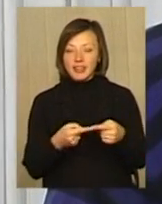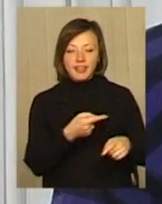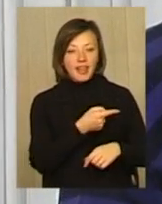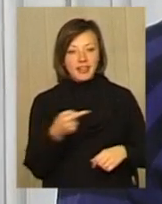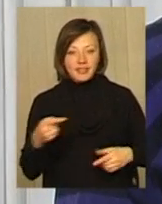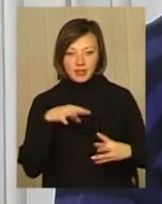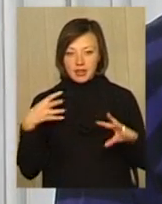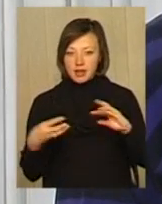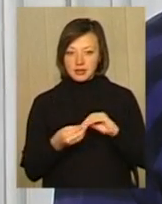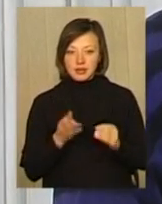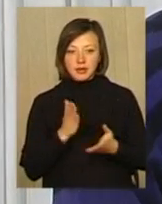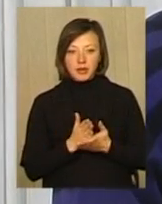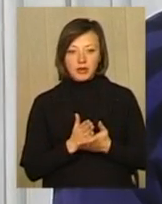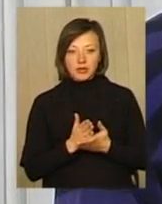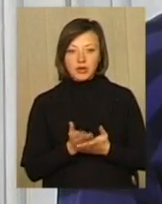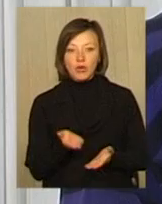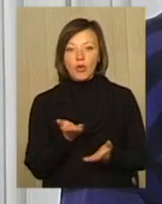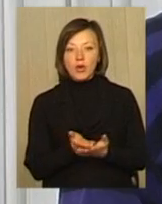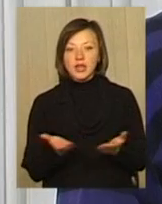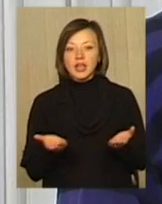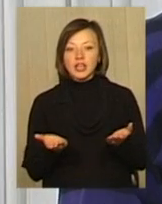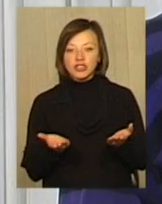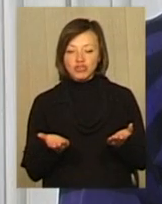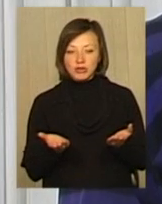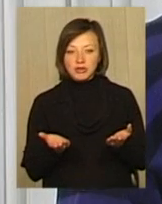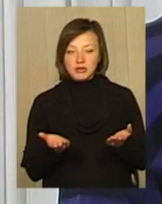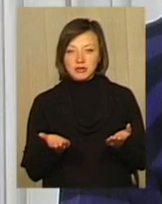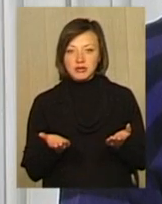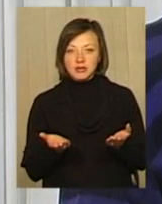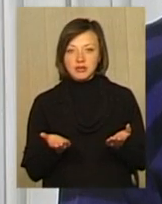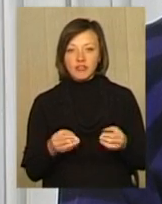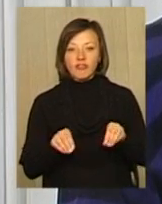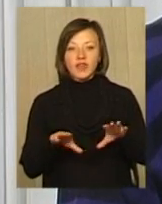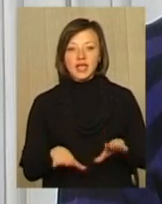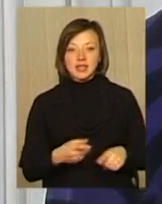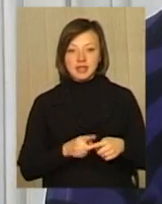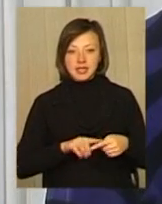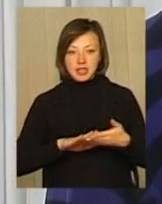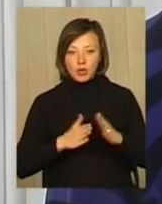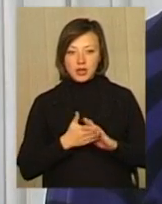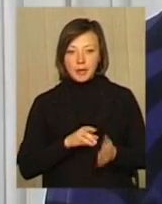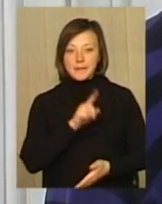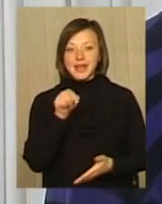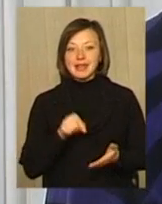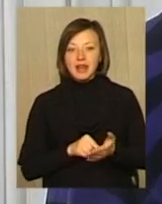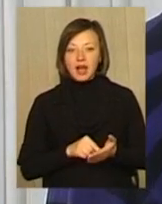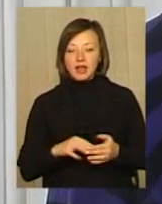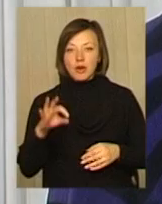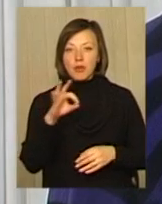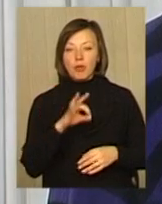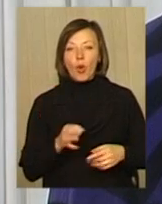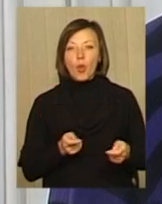наслідки. І от який же виход з цієї ситуації. Питання саме стоїть про